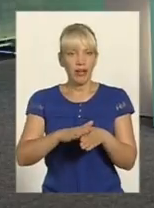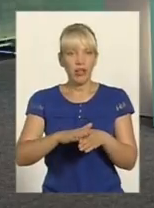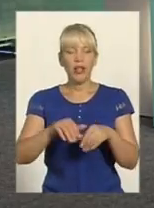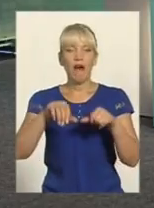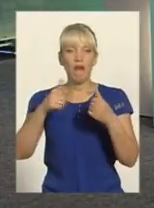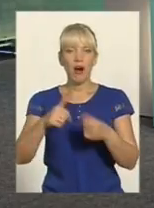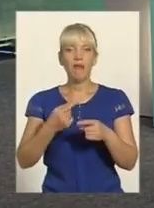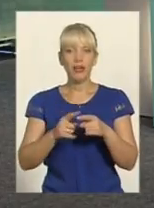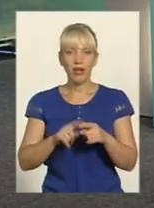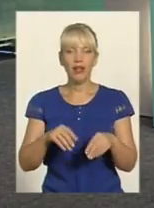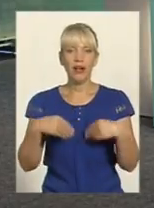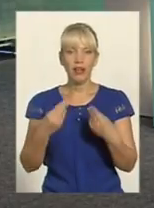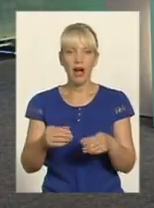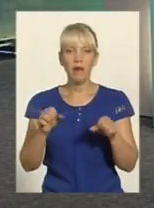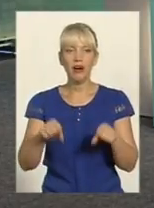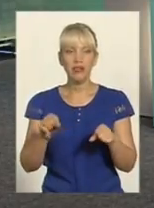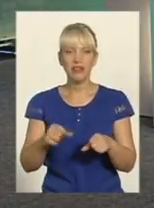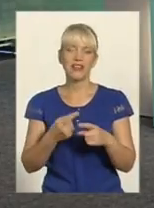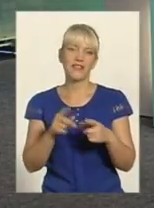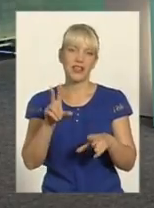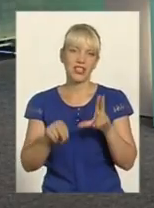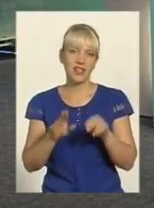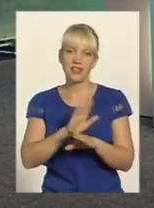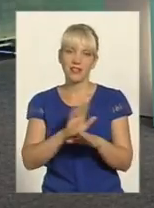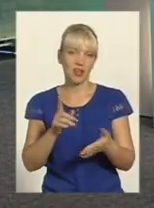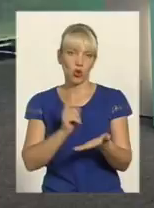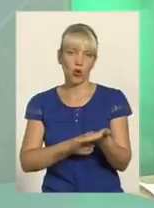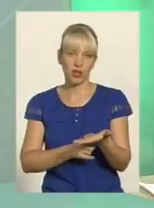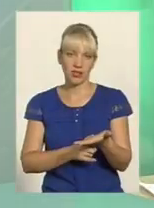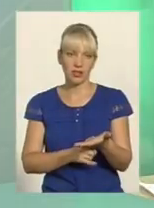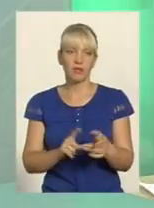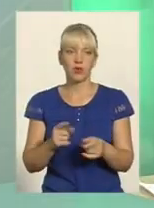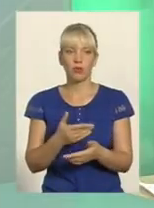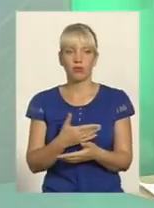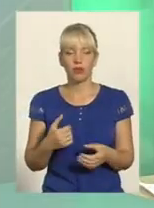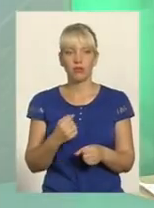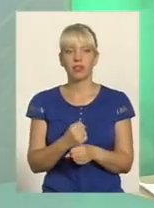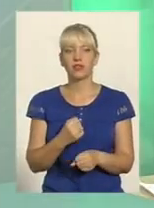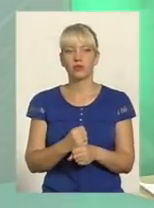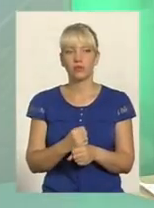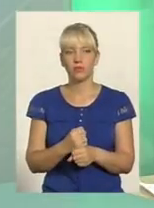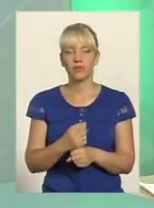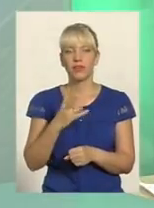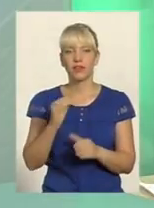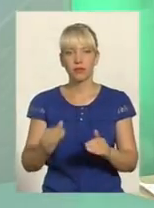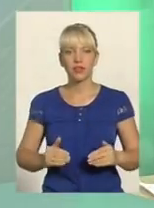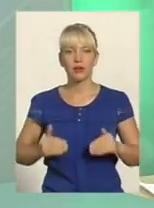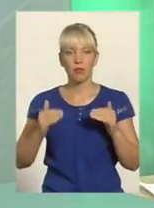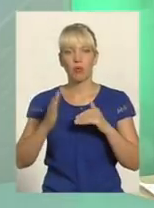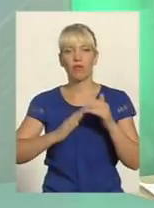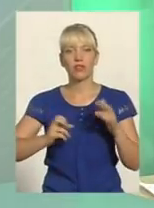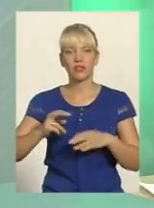визнати як недокази Тому ми працюємо сьогодні над підвищенням професійного рівня